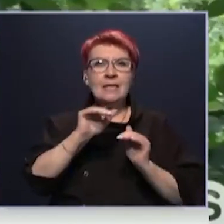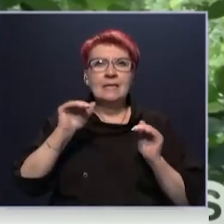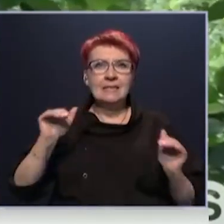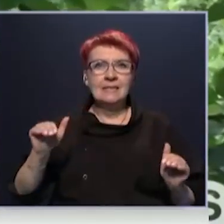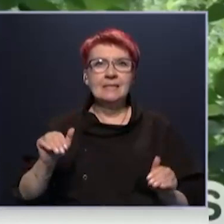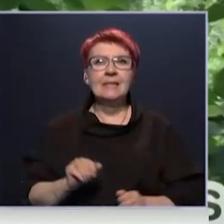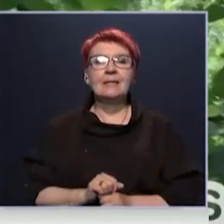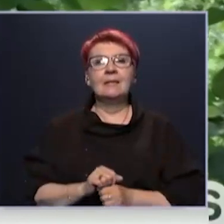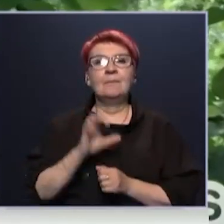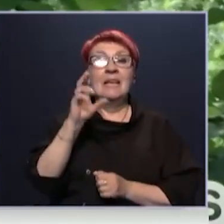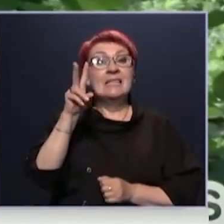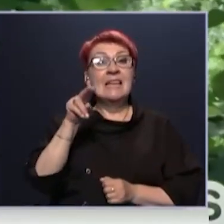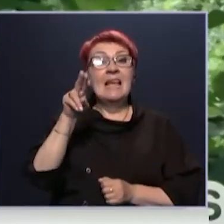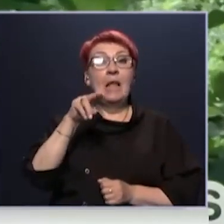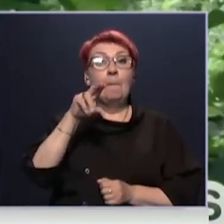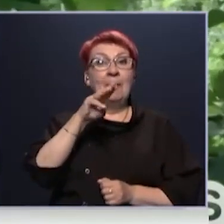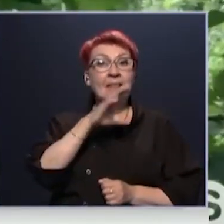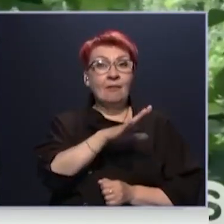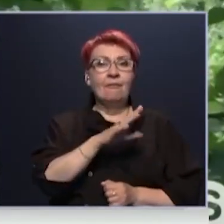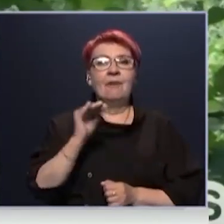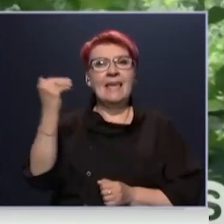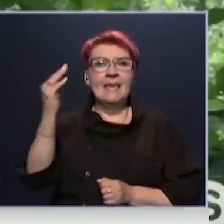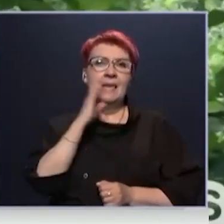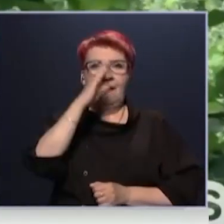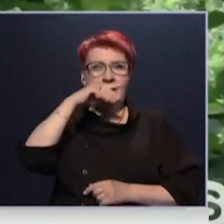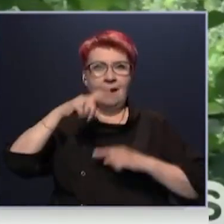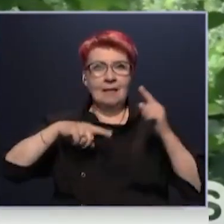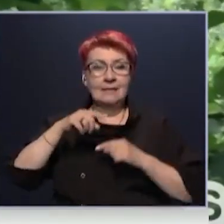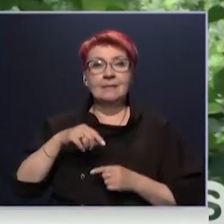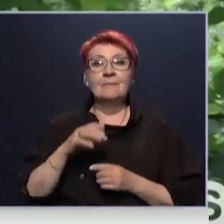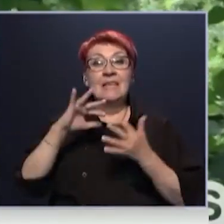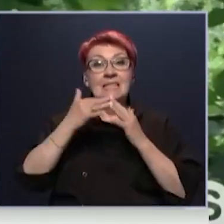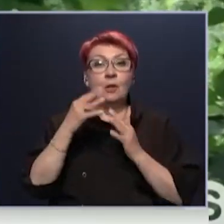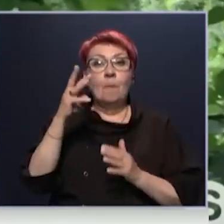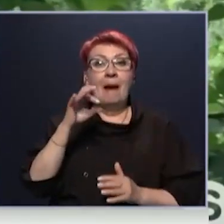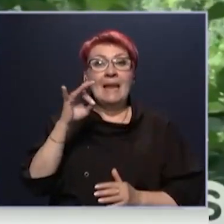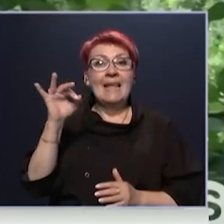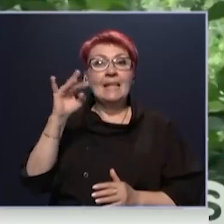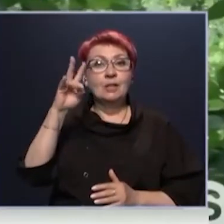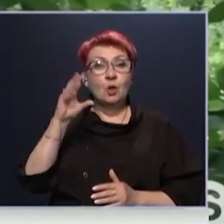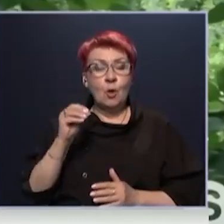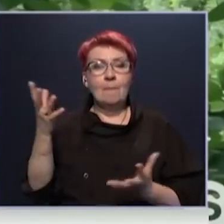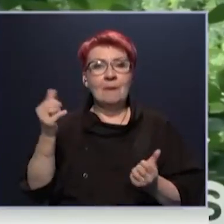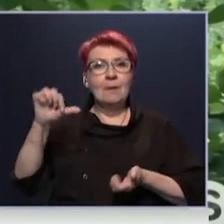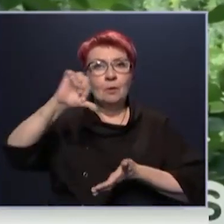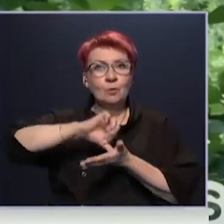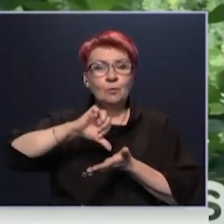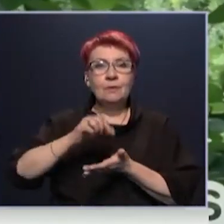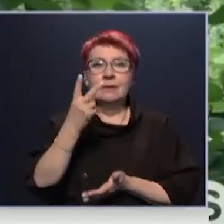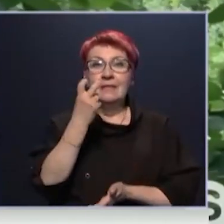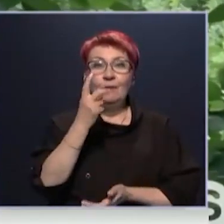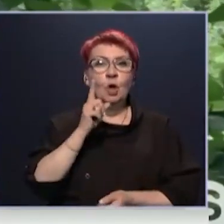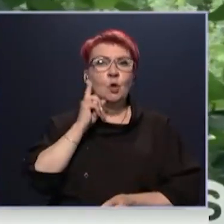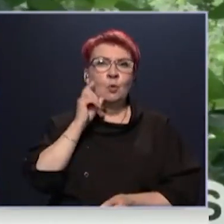Прослан-Следопытов и их родителей проходит в селе Мариинское. В нем принимает участие порядка 200